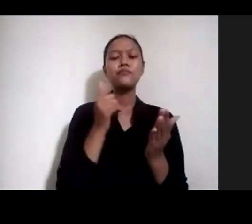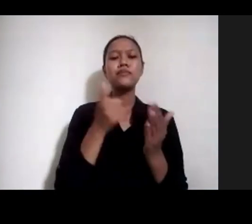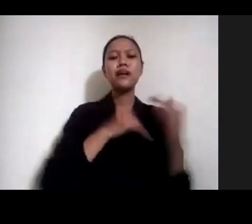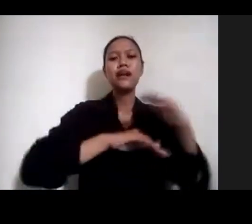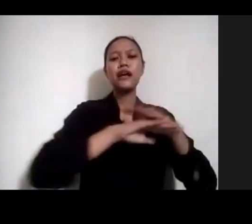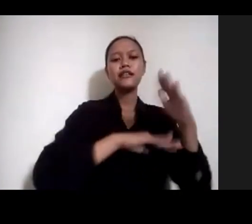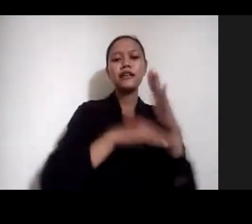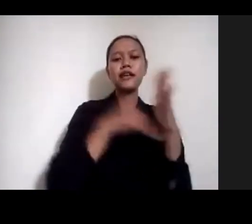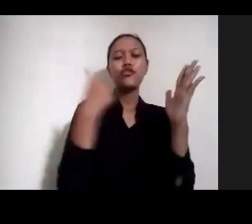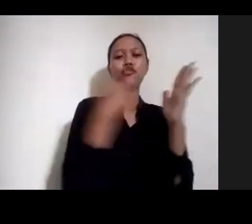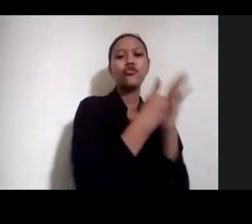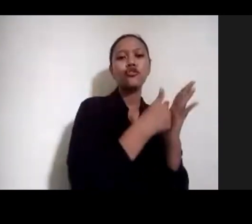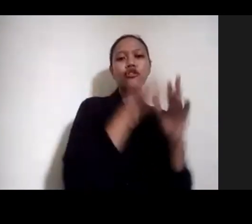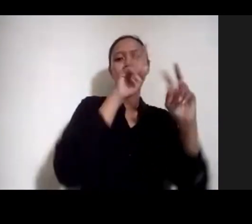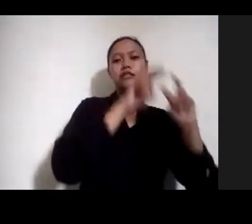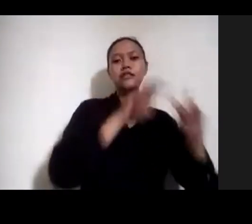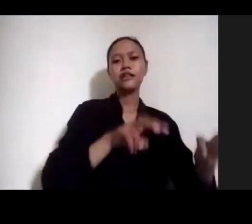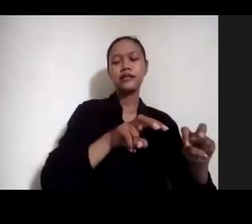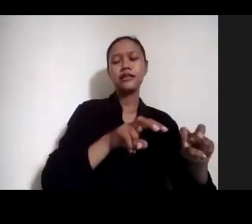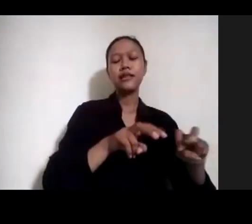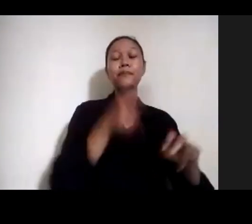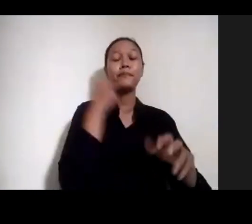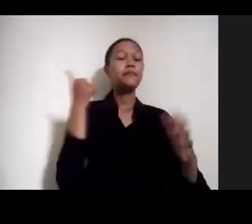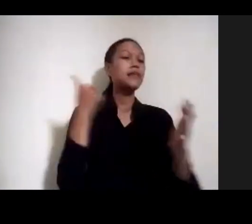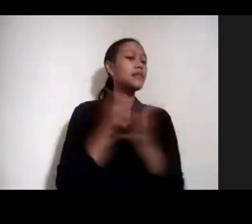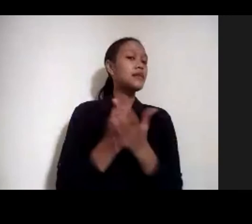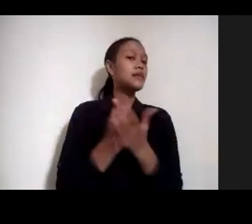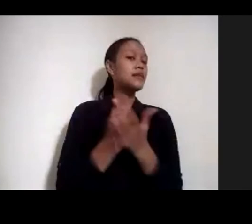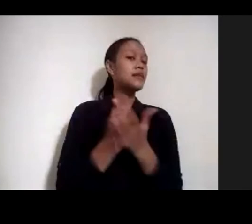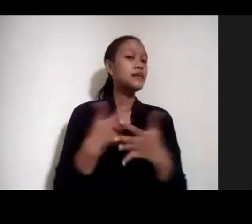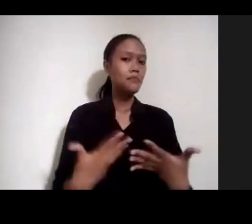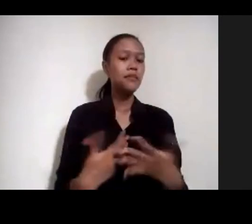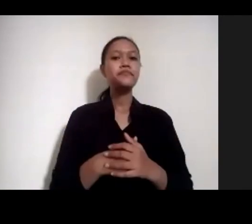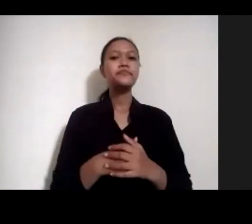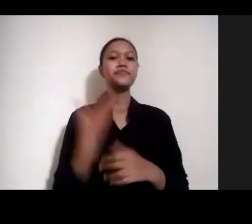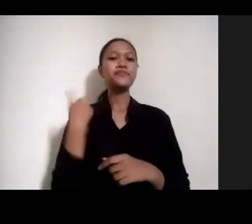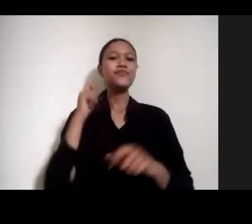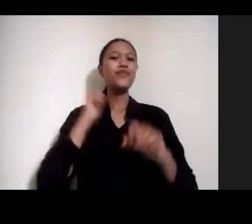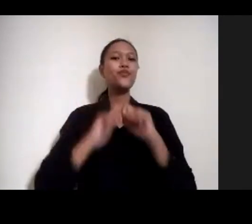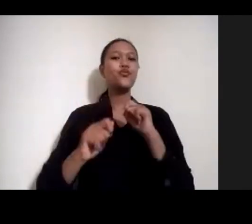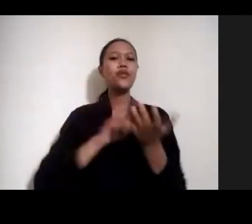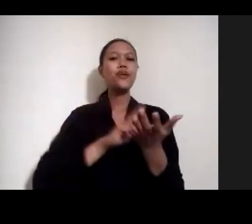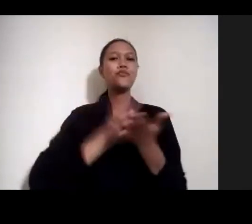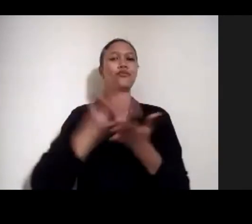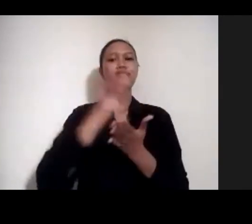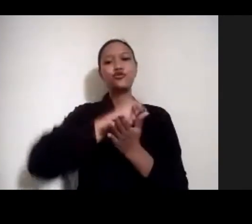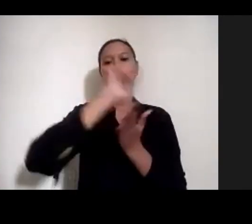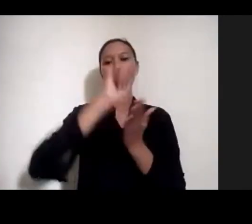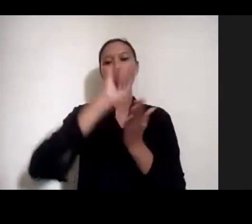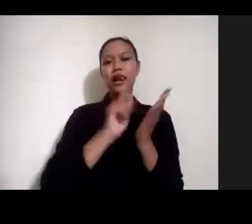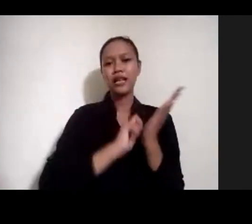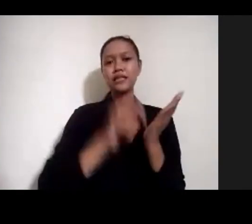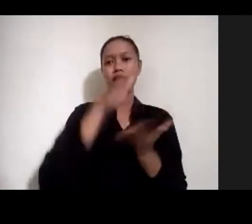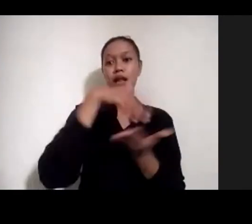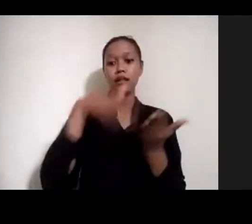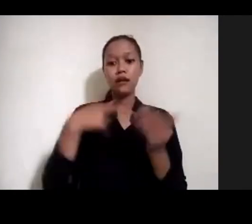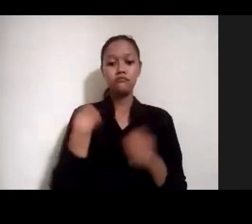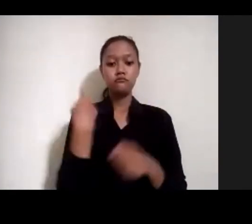Yang perlu digarisbawahi tadi adalah, bahwa dalam bikin laporan jurnalisme data, kita itu tidak bekerja sendiri.